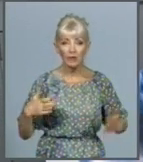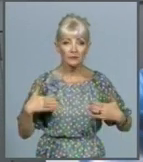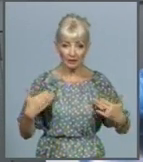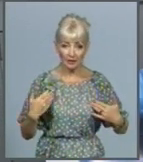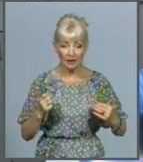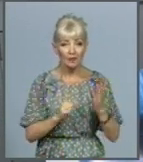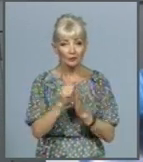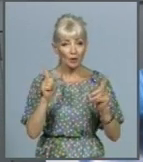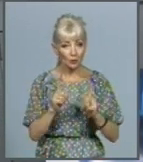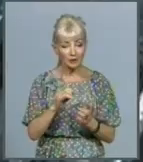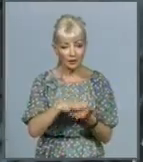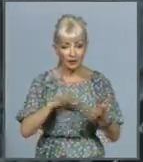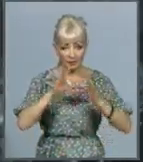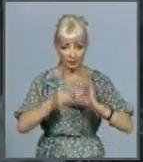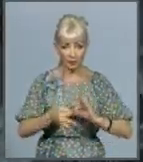коротко, а далі в деталях.